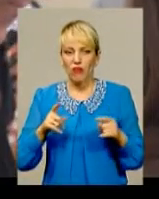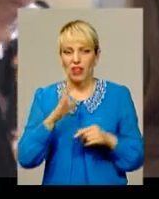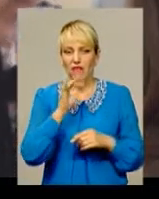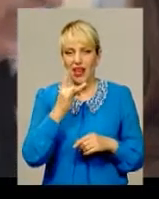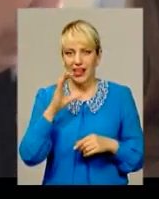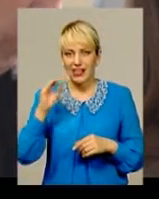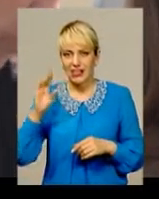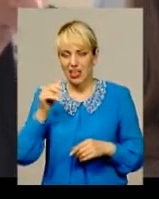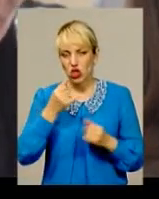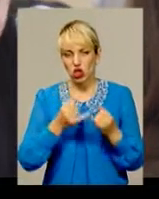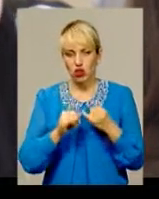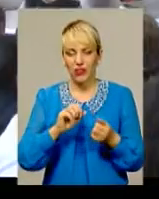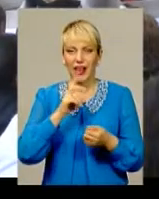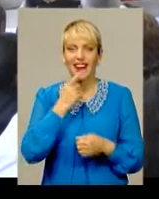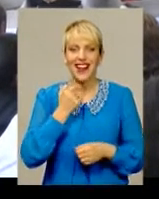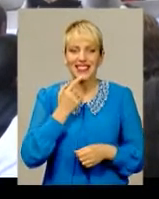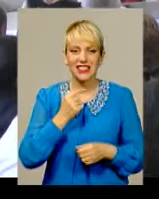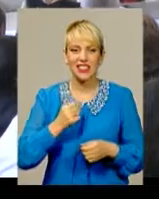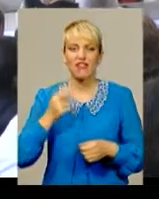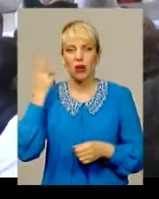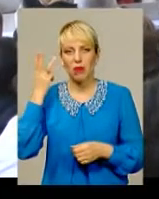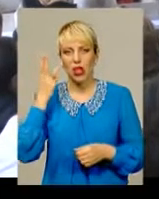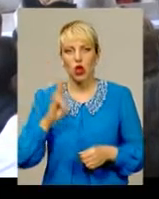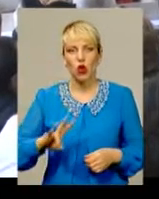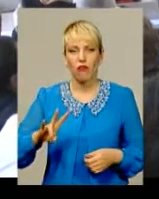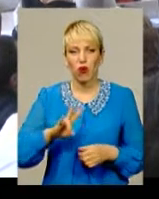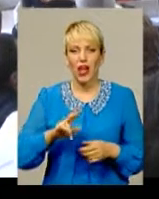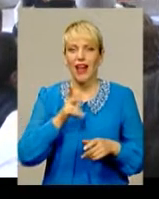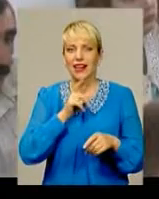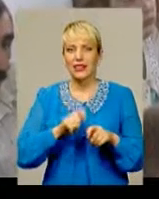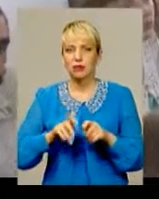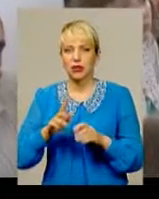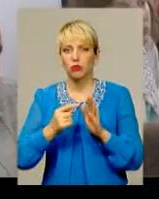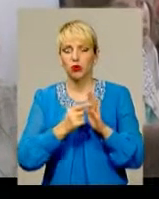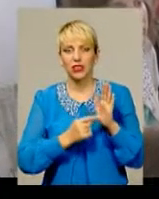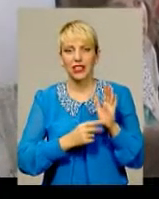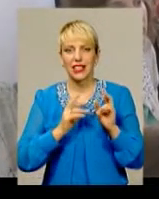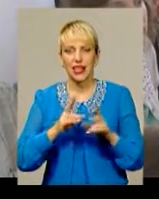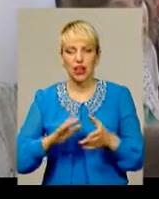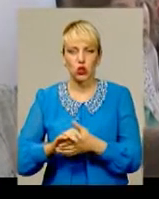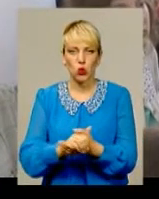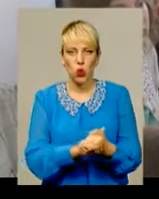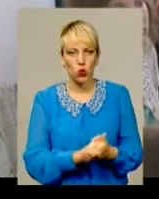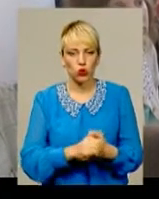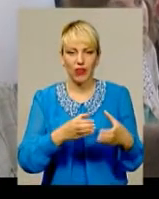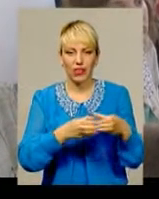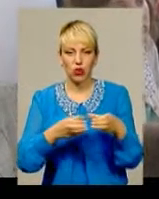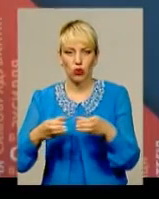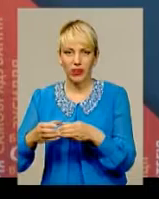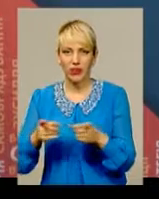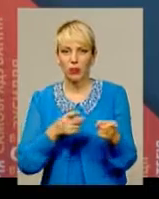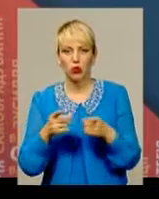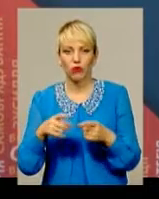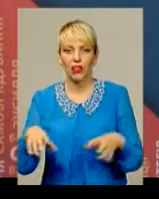у Красилові, Хмельницькому, Кам'янці-Подільському та Новій Ушиці. Експерти ділитимуться, як згуртувати громади і підготувати їх до об'єднання.